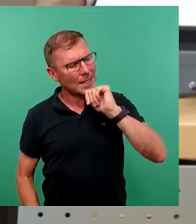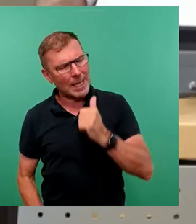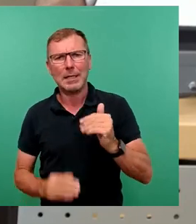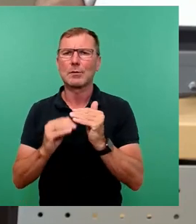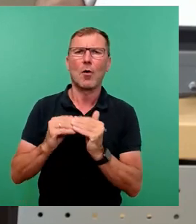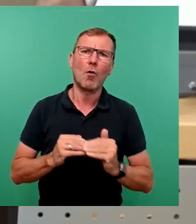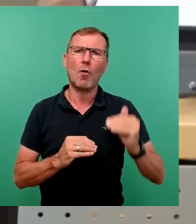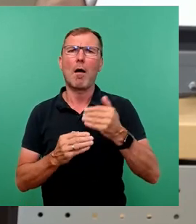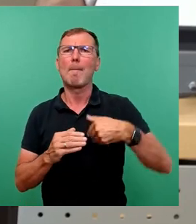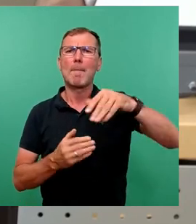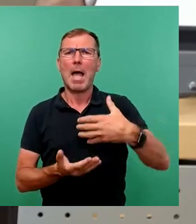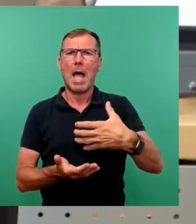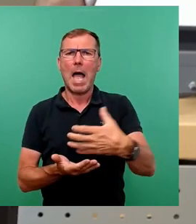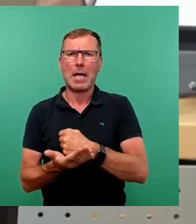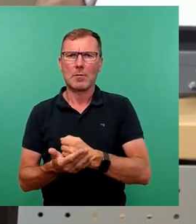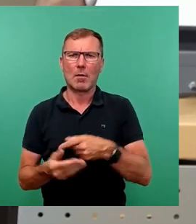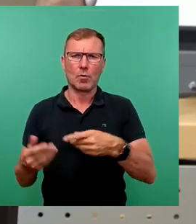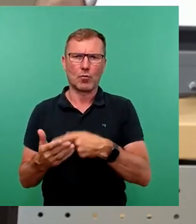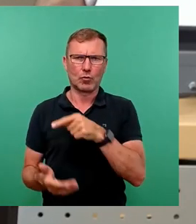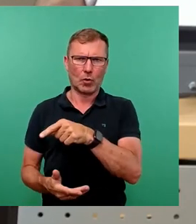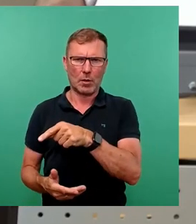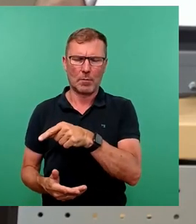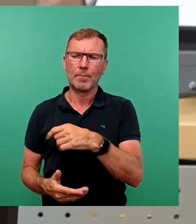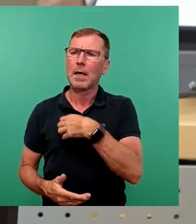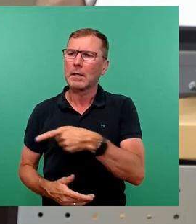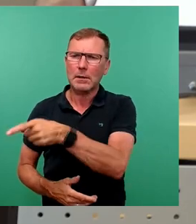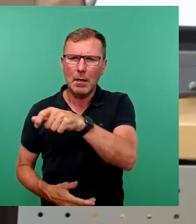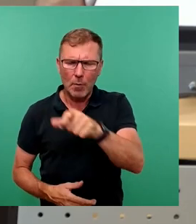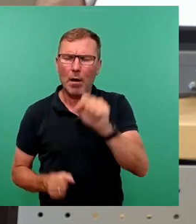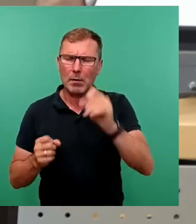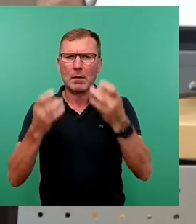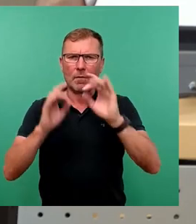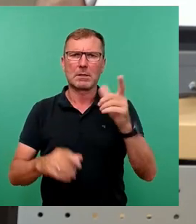Mehreinnahmen aus dieser Steuerform. Darauf kann sich die Dresdner Bürgerschaft verlassen.